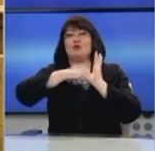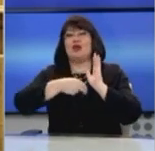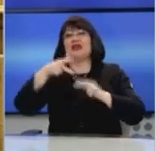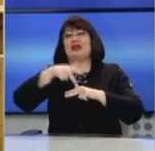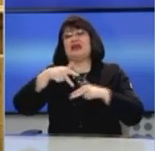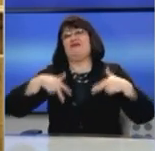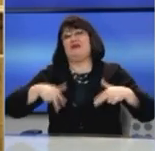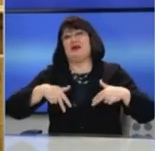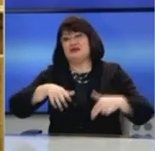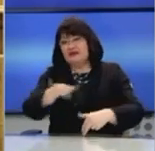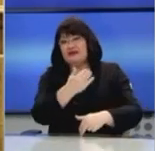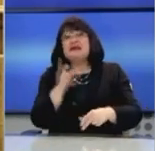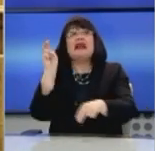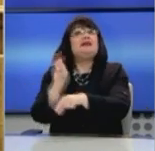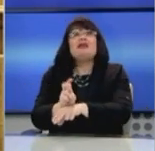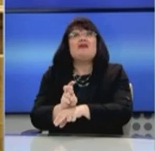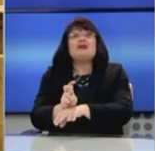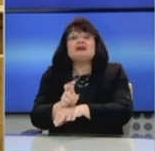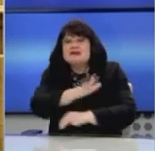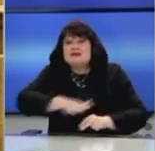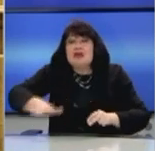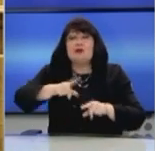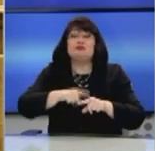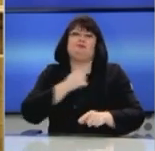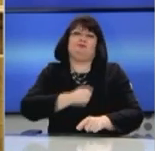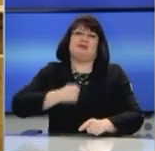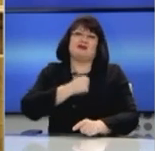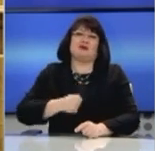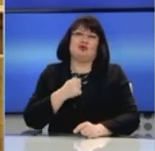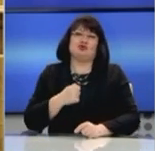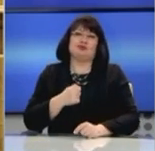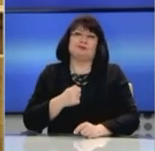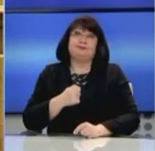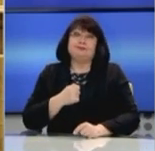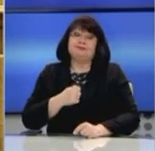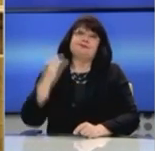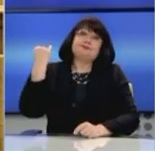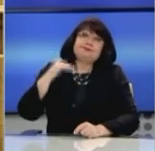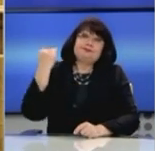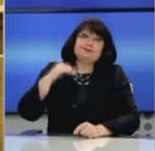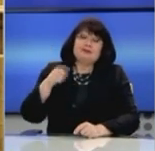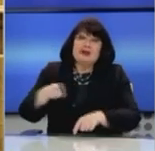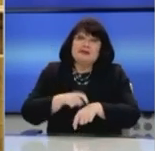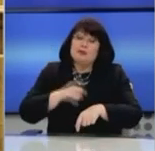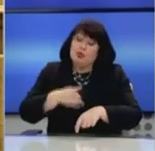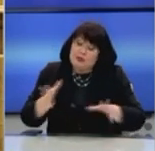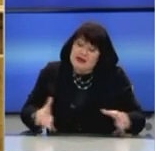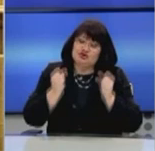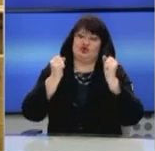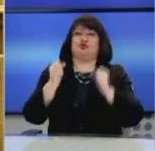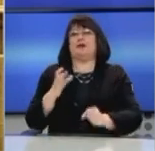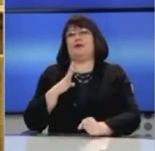κυβέρνηση. Αλλά πίσω το θέμα είναι. Τι θα αφήσετε. Και θα αφήσετε δυστυχώς θύματα που μπορούμε να σώσουμε σήμερα.